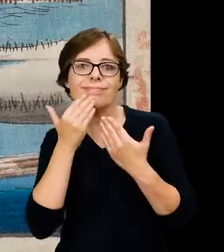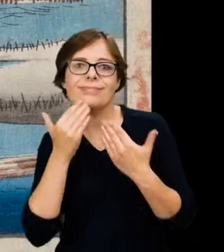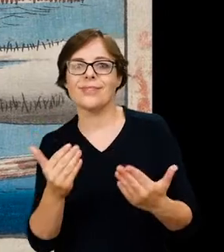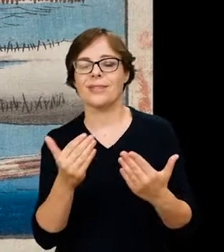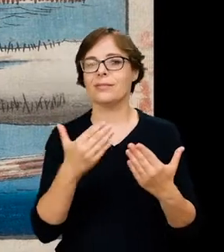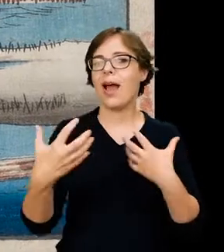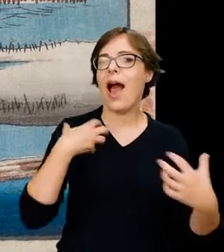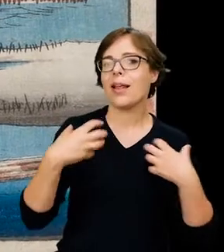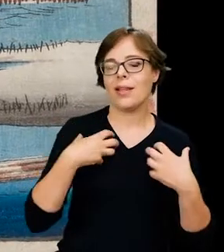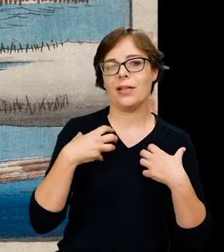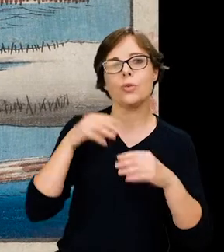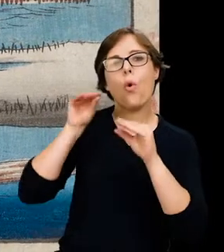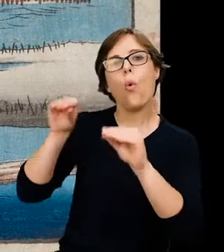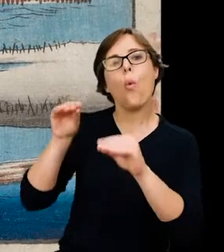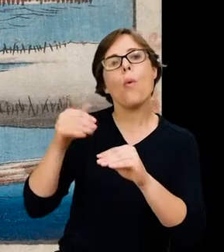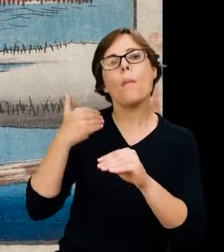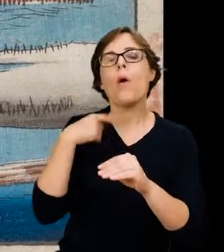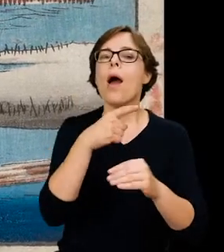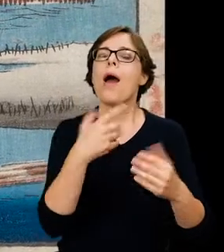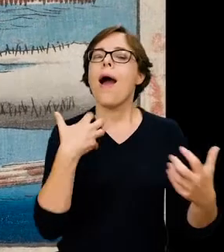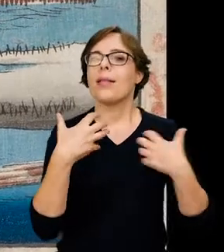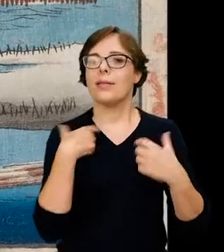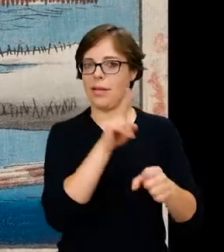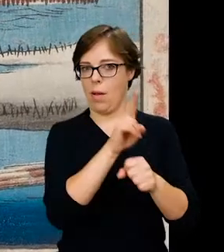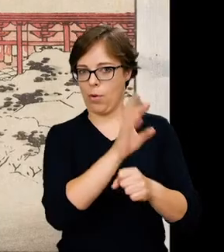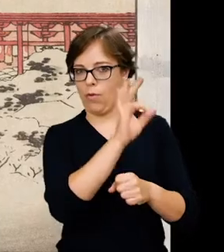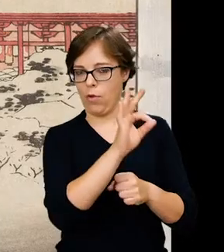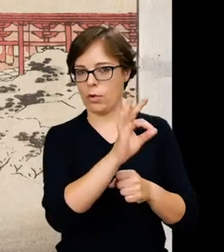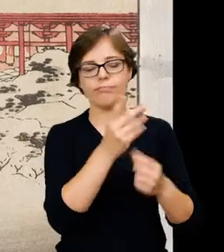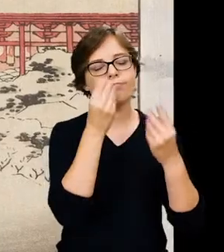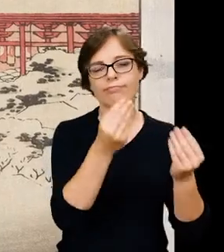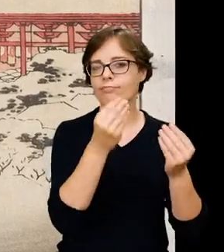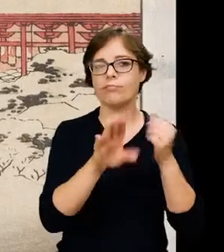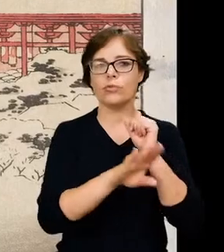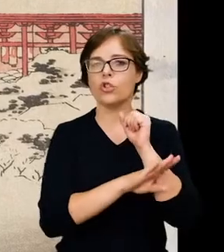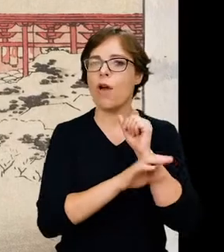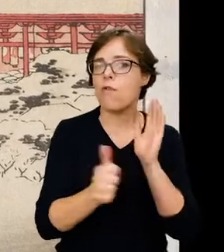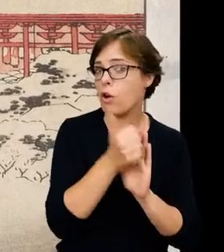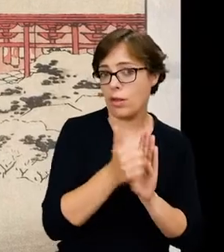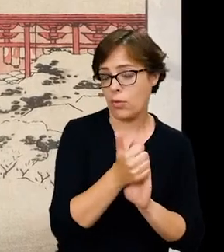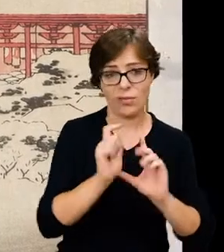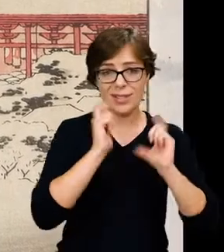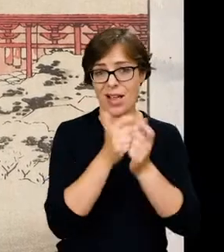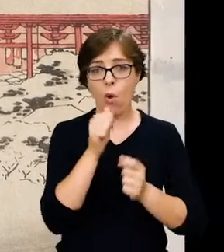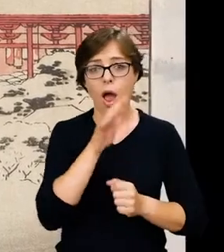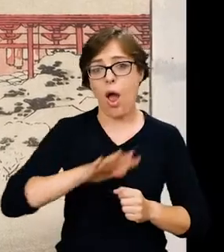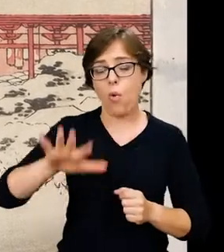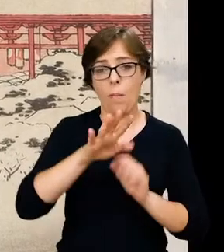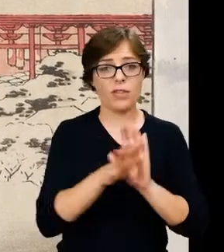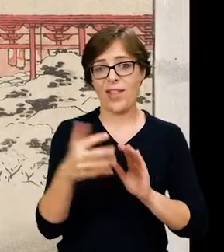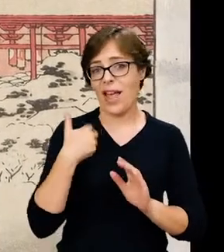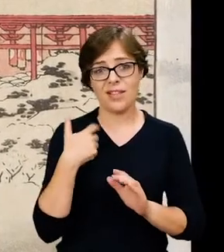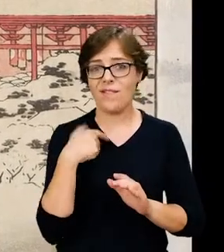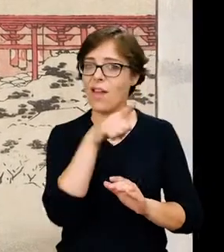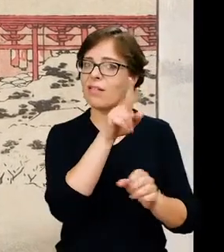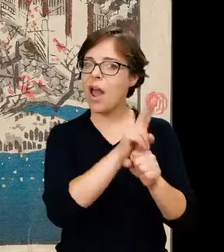artystów japońskich, znakomitych drzeworytników, podziwianych w Europie w XIX wieku,